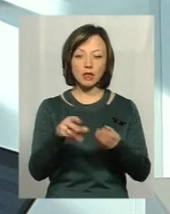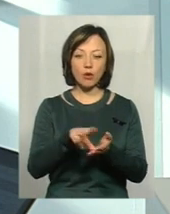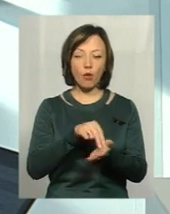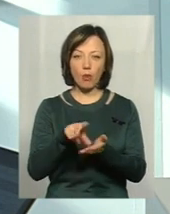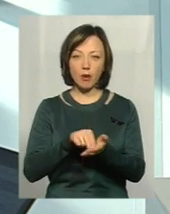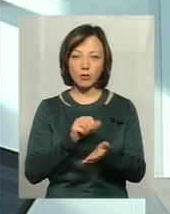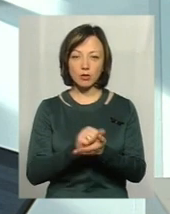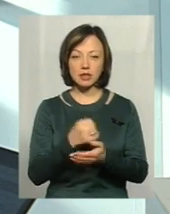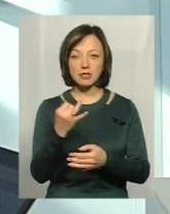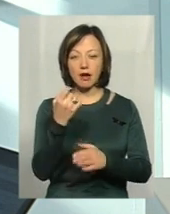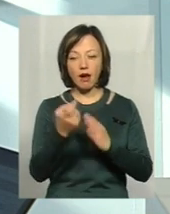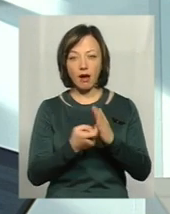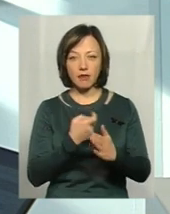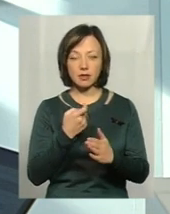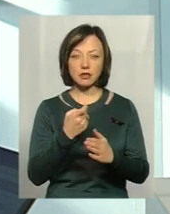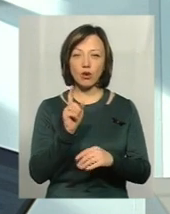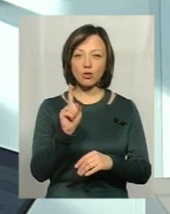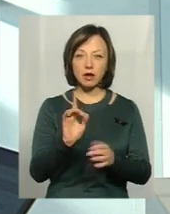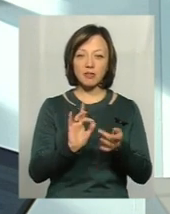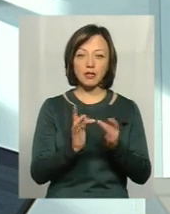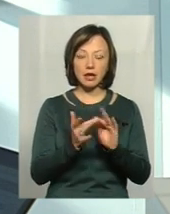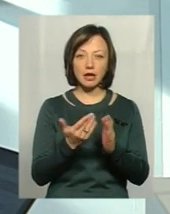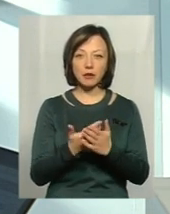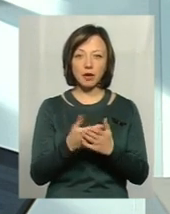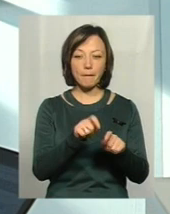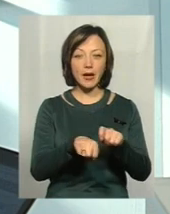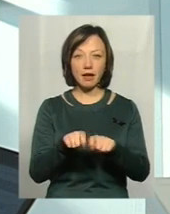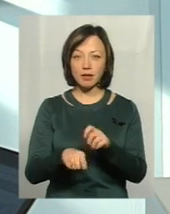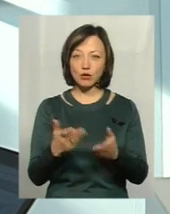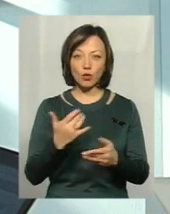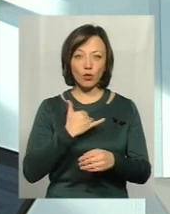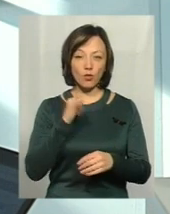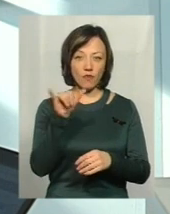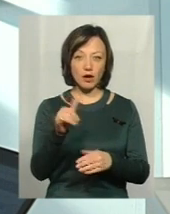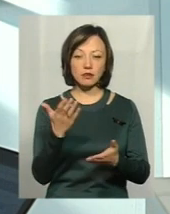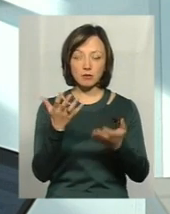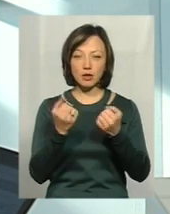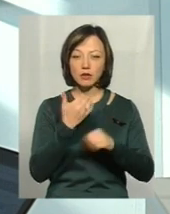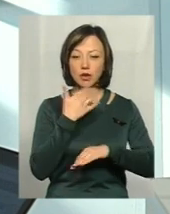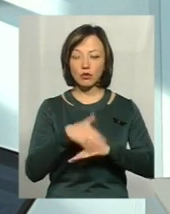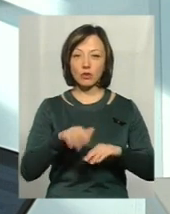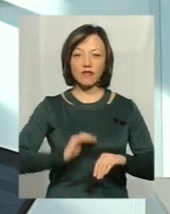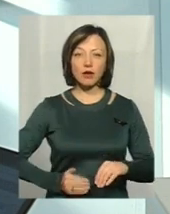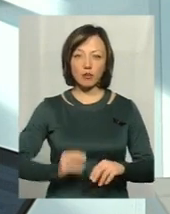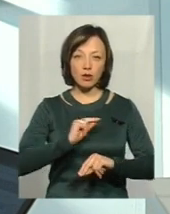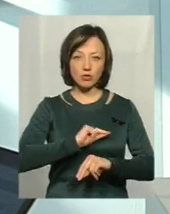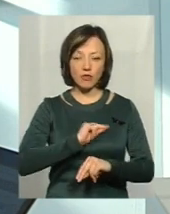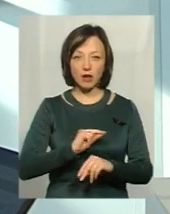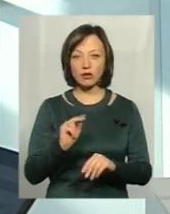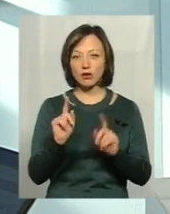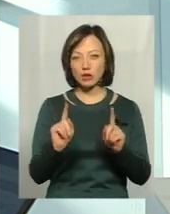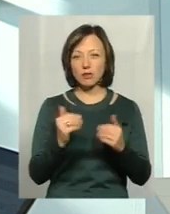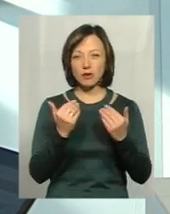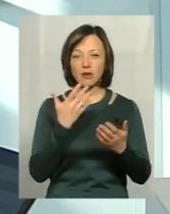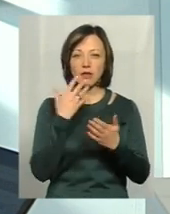документів, цікавитися, хоча б в інтернеті, наприклад, перевірити, якщо у вас там беруть десь за кордон якусь фірму працювати, хоча б для